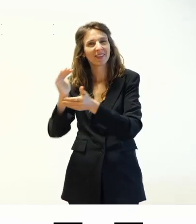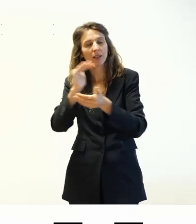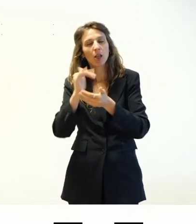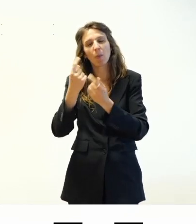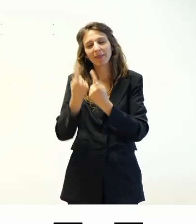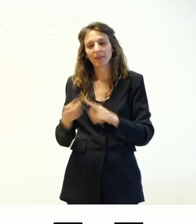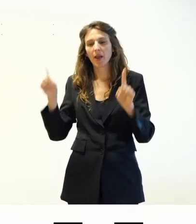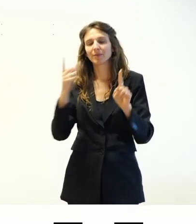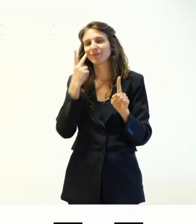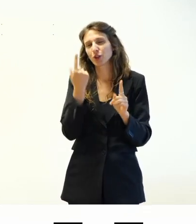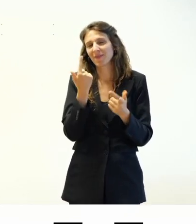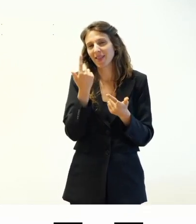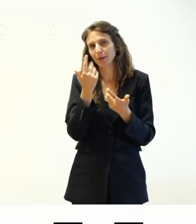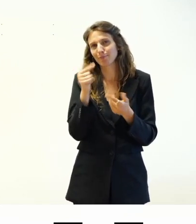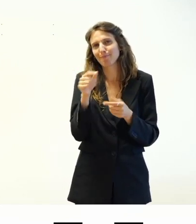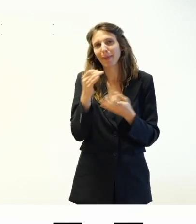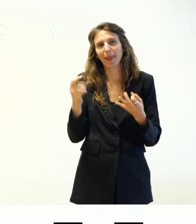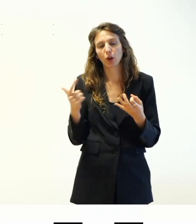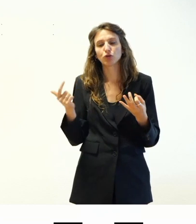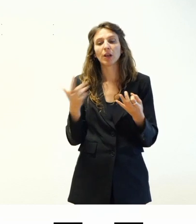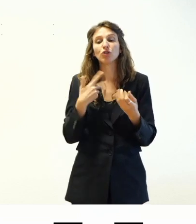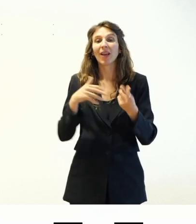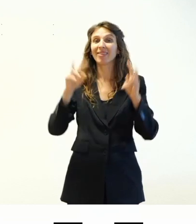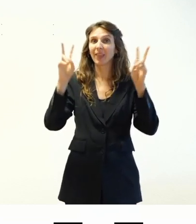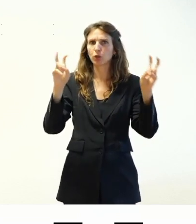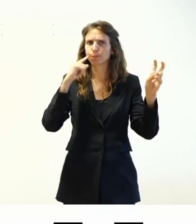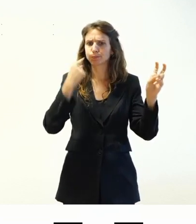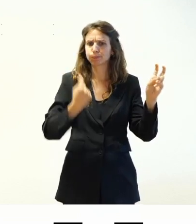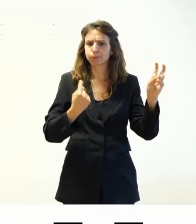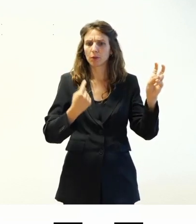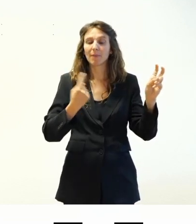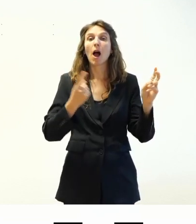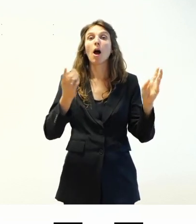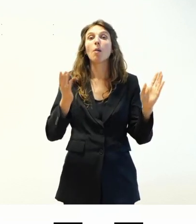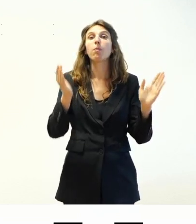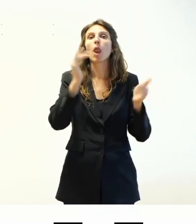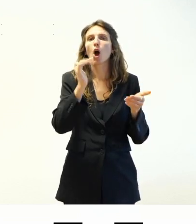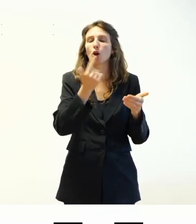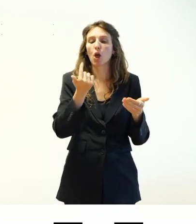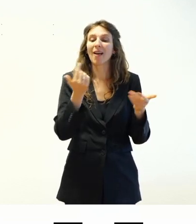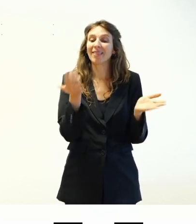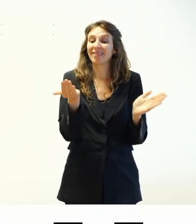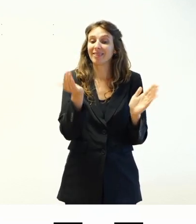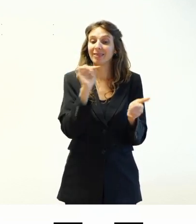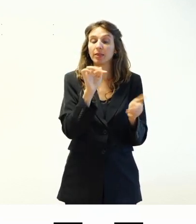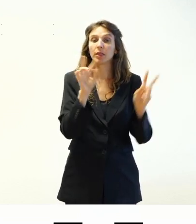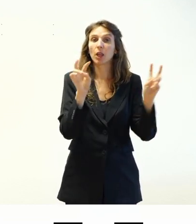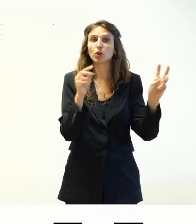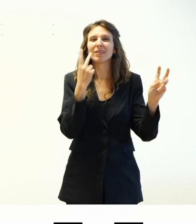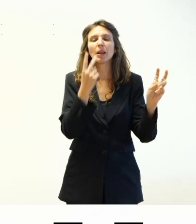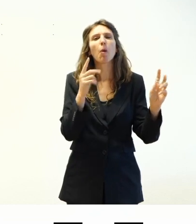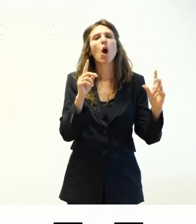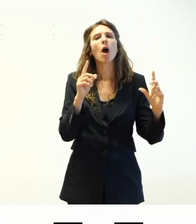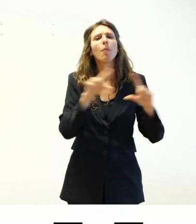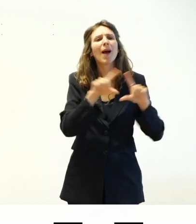vede benissimo, ho il titolo ancora, che in realtà non è un blocco, qui in realtà questo qui che vedo come un paragrafo